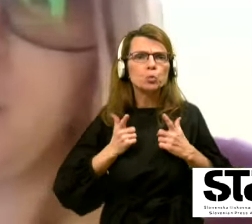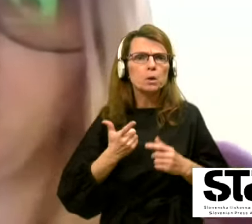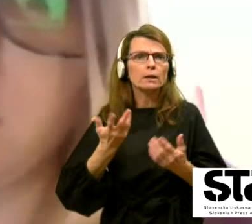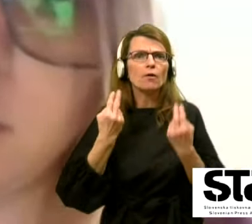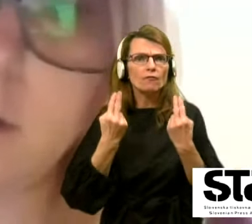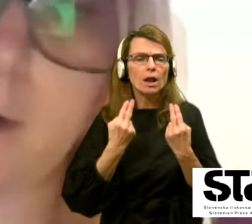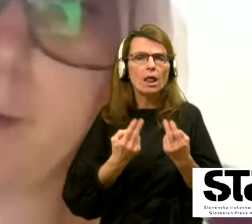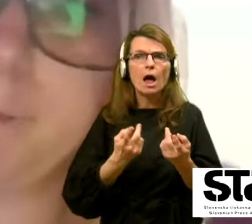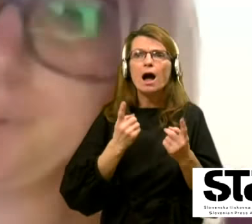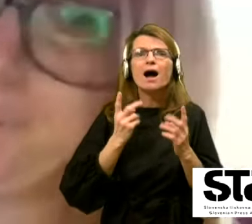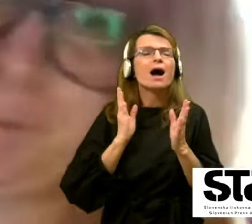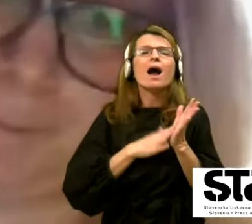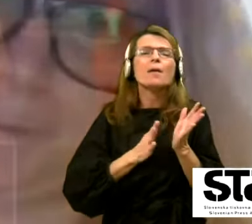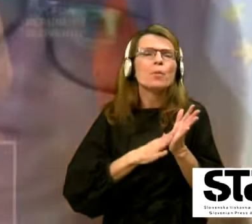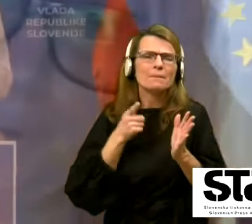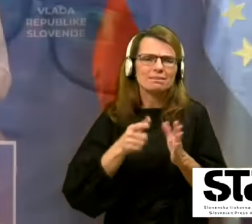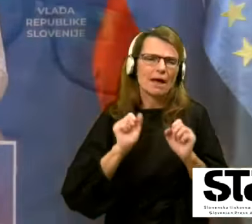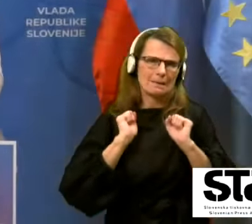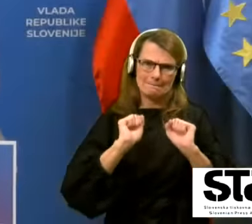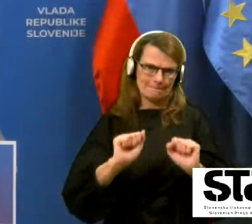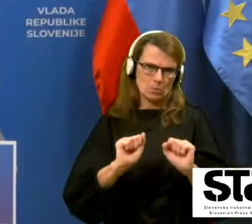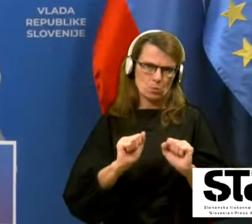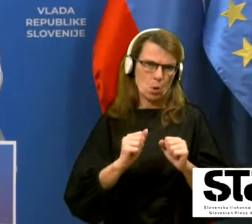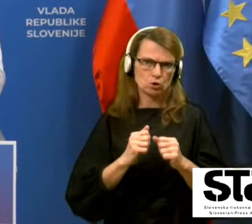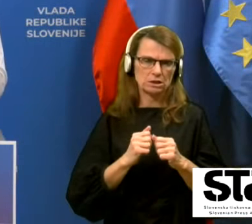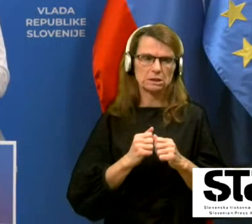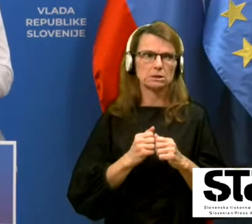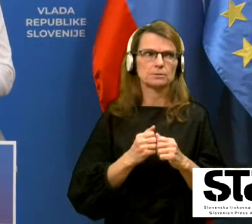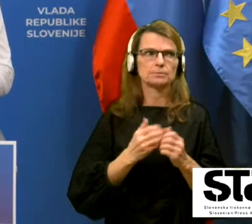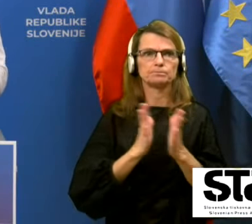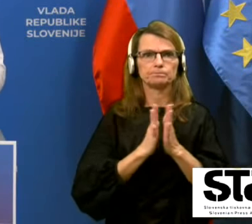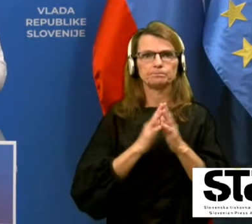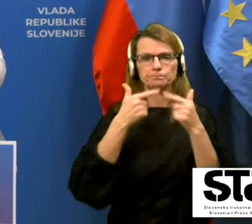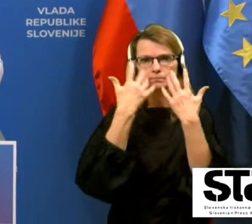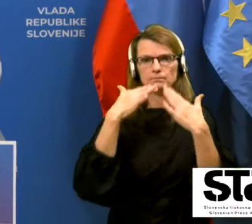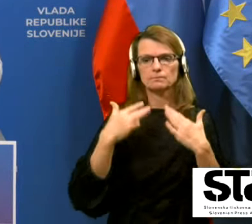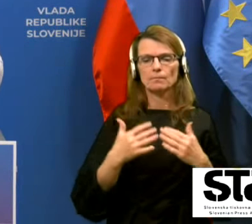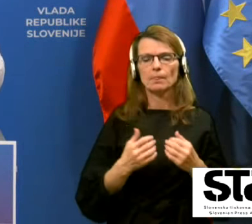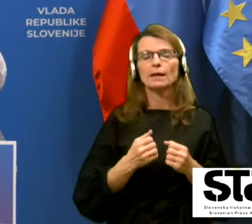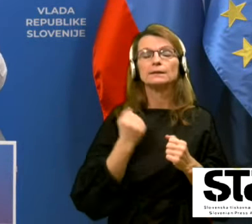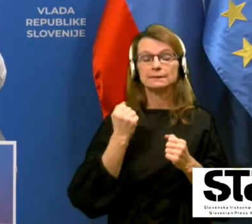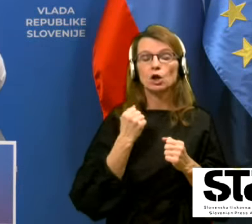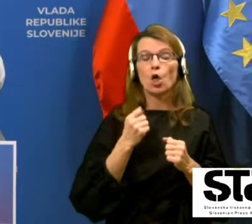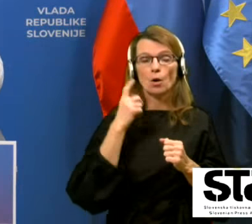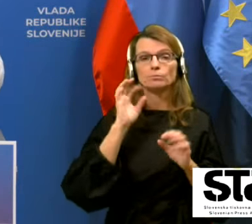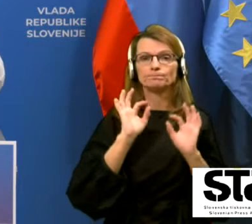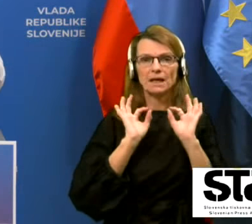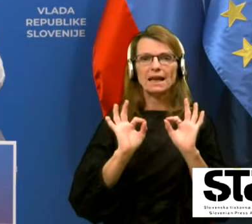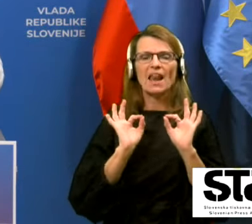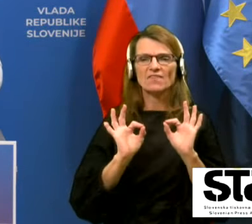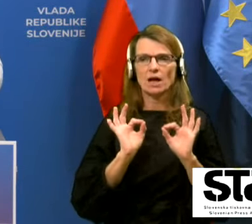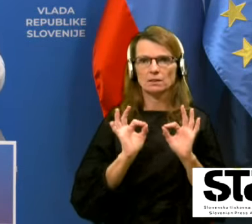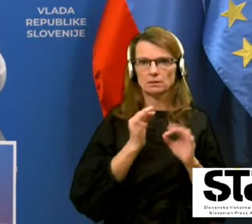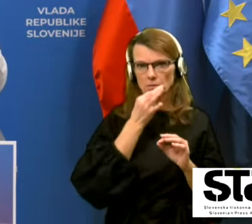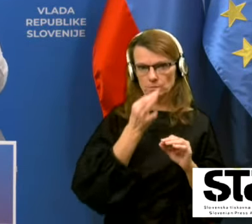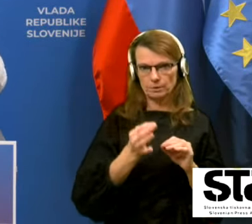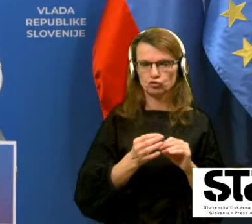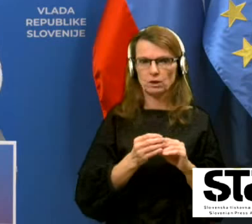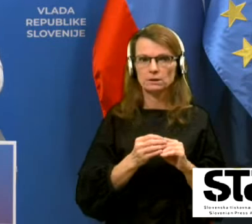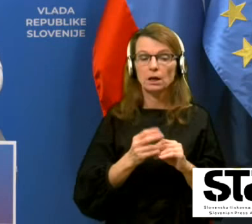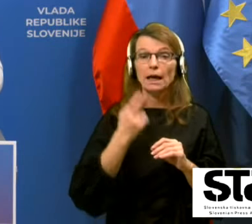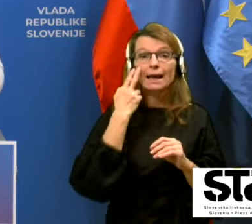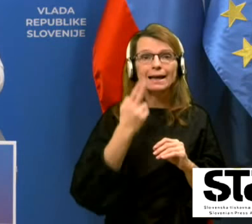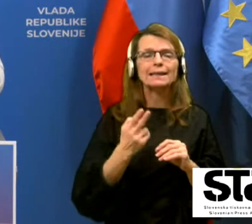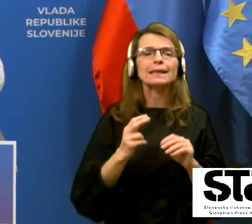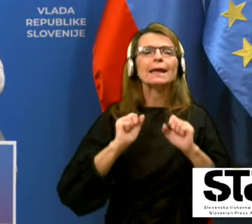je daje cetivo. Hvala. Zelo relevantno vprašanje. Hvala. Zdaj, tukaj le še vedno, glede